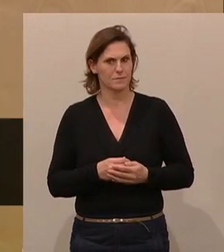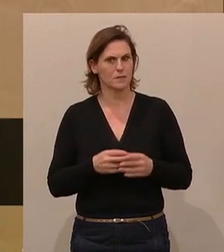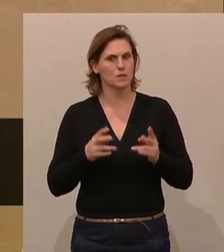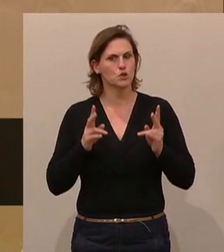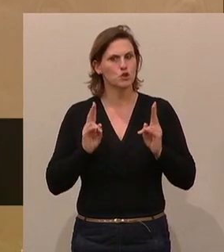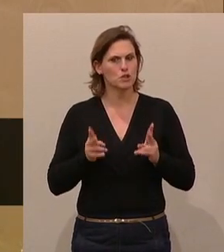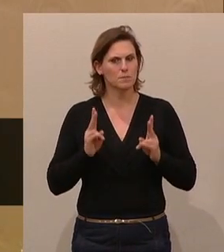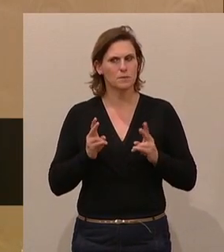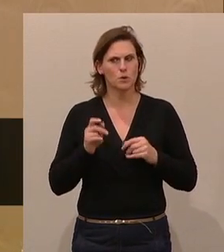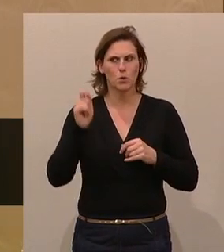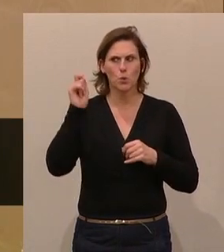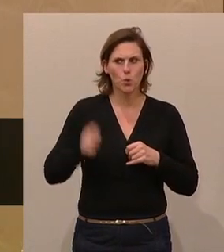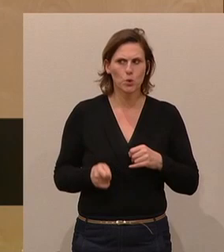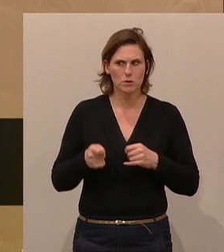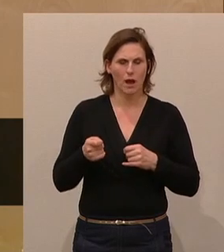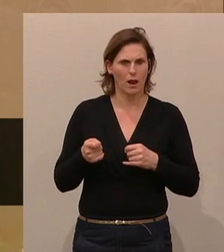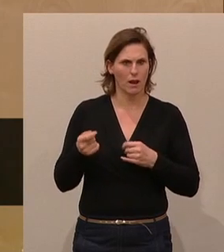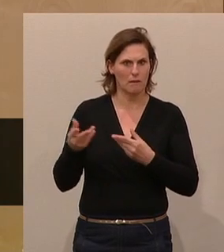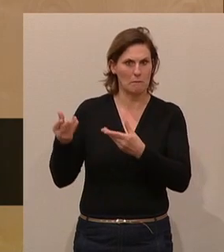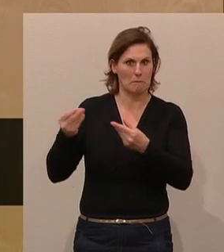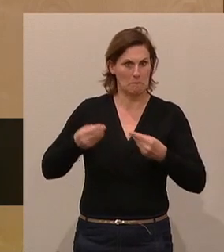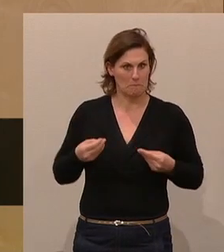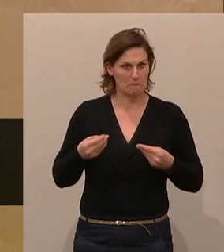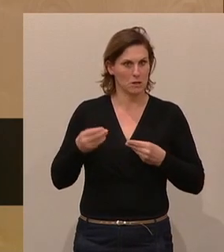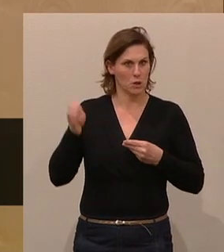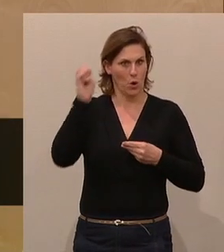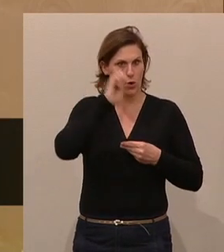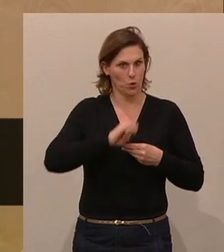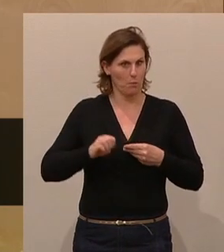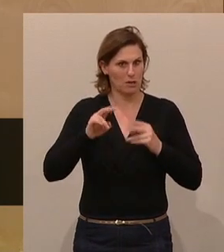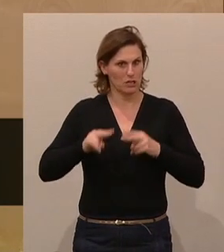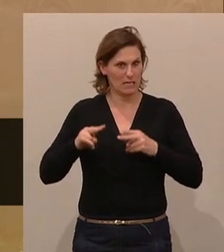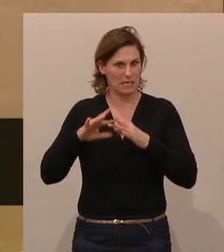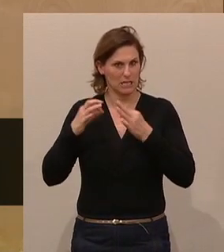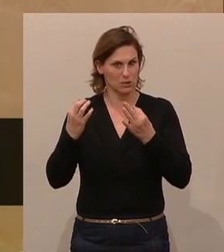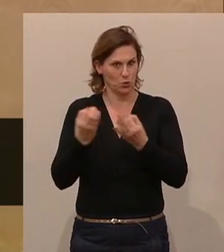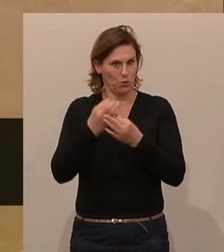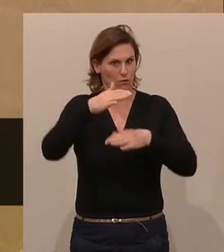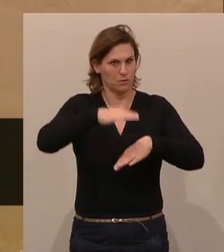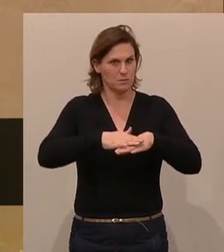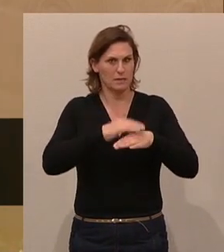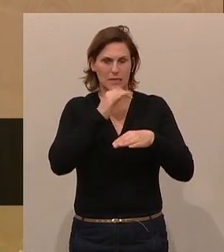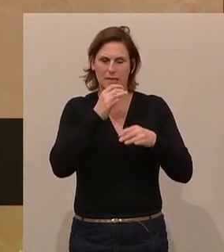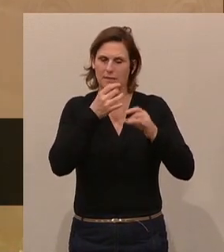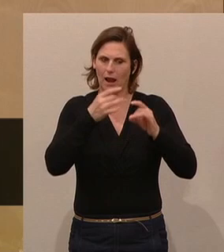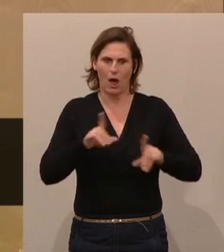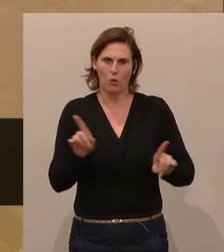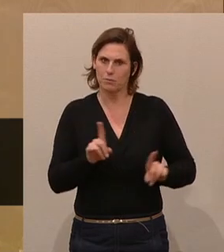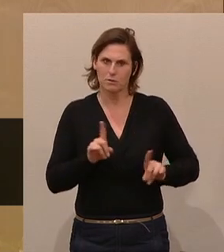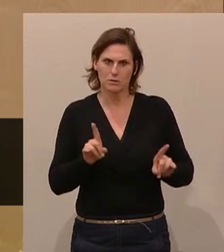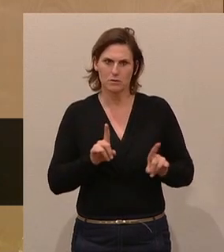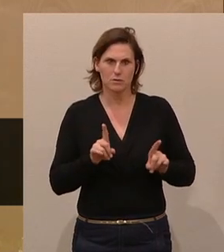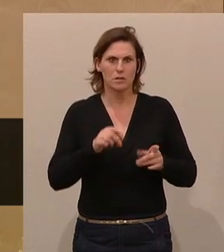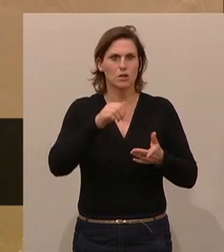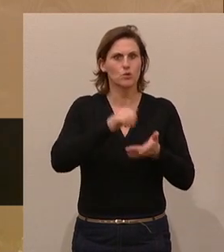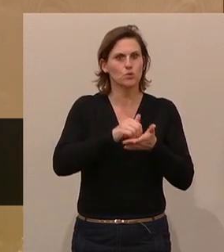Verurteilung durch den Europäischen Gerichtshof, der festgestellt hat, dass es nicht zulässig ist, die